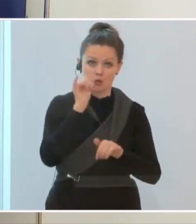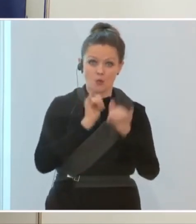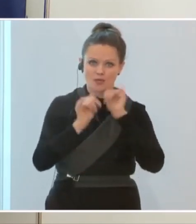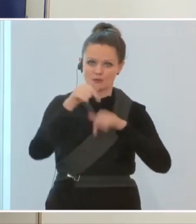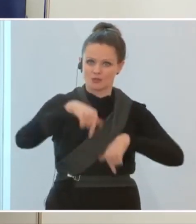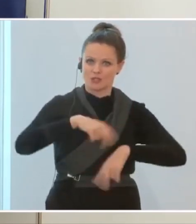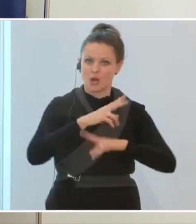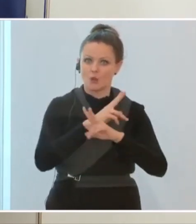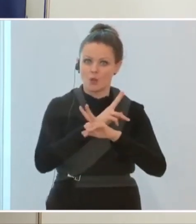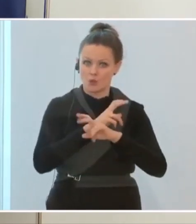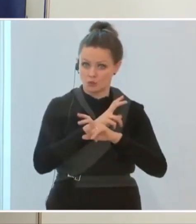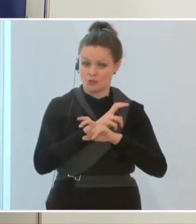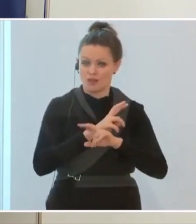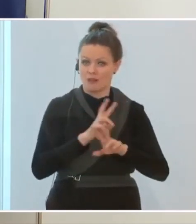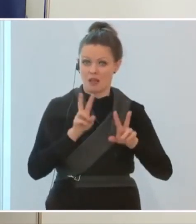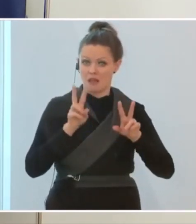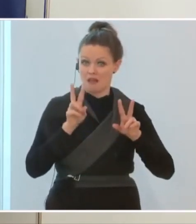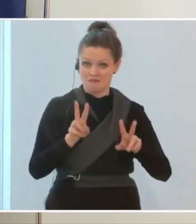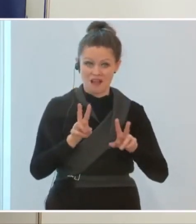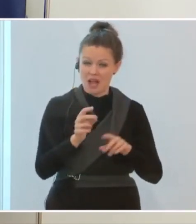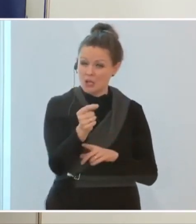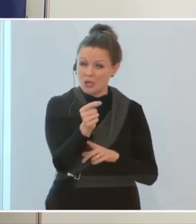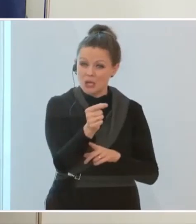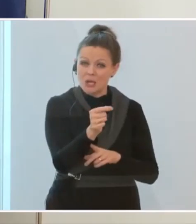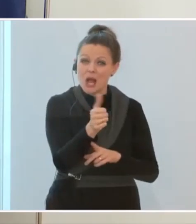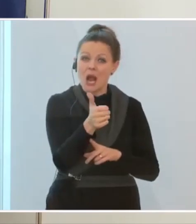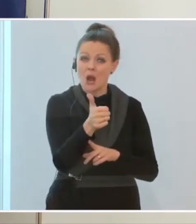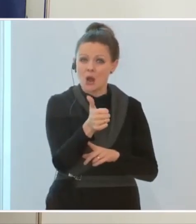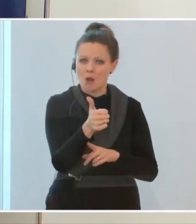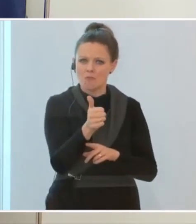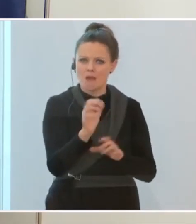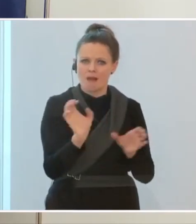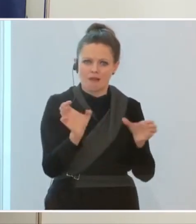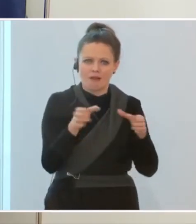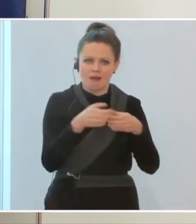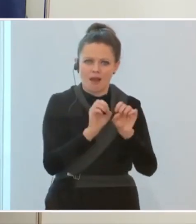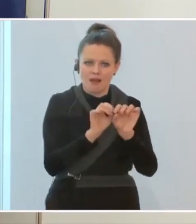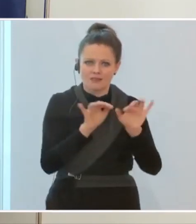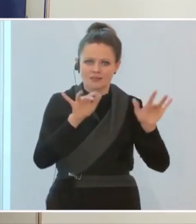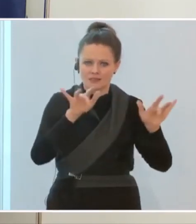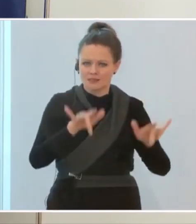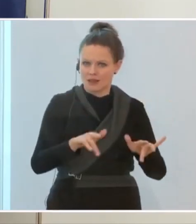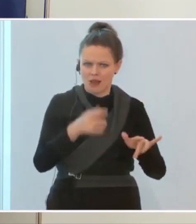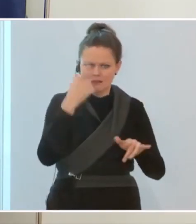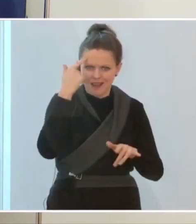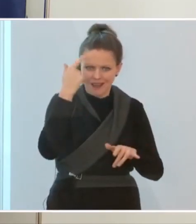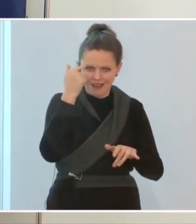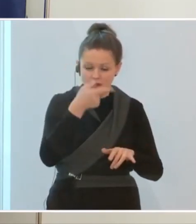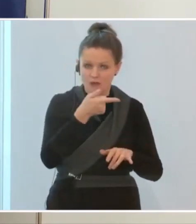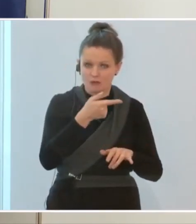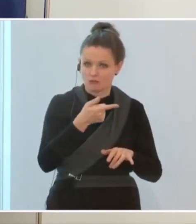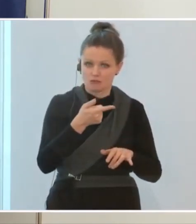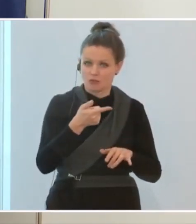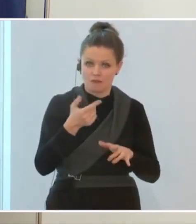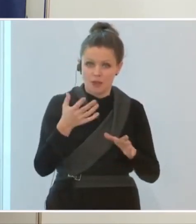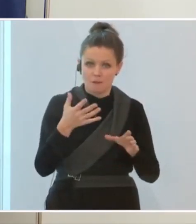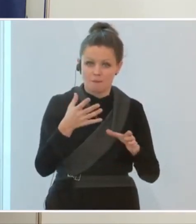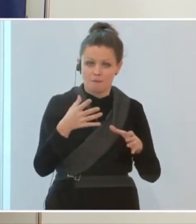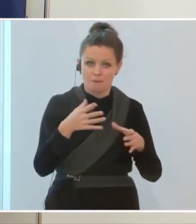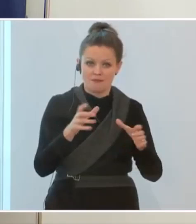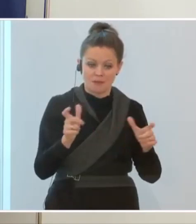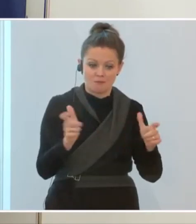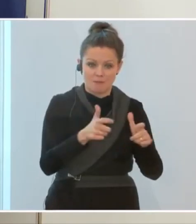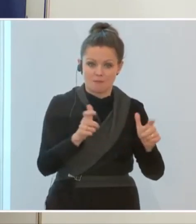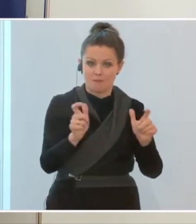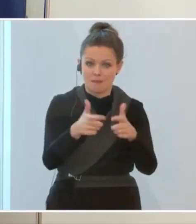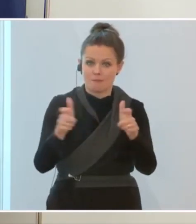Österreich betrifft, eigentlich ganz wenige Cluster. Sie erinnern sich, und die sind eigentlich sehr schnell wieder eingefangen worden. Und